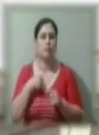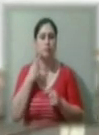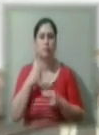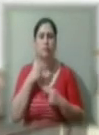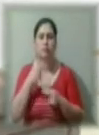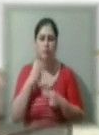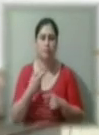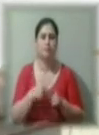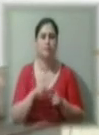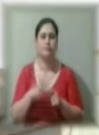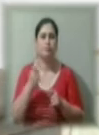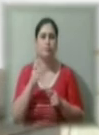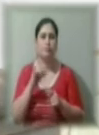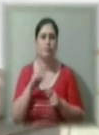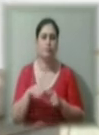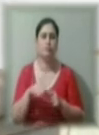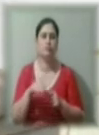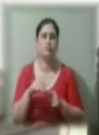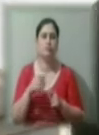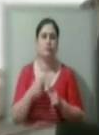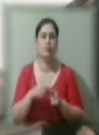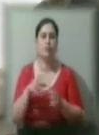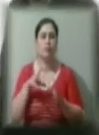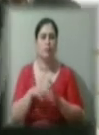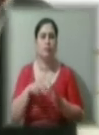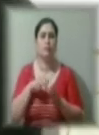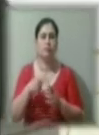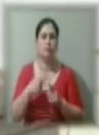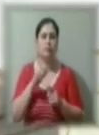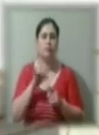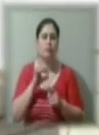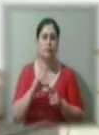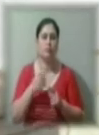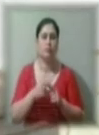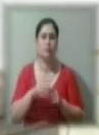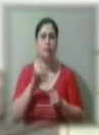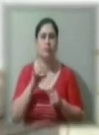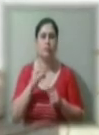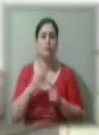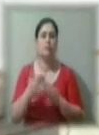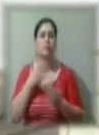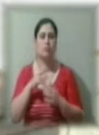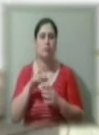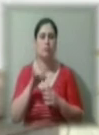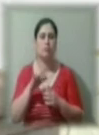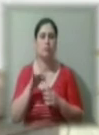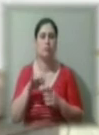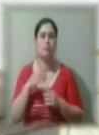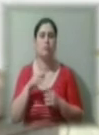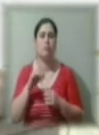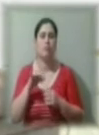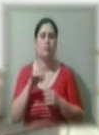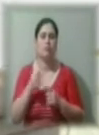враховуючи походження цього вірусу, це уникнення контакту з дикими тваринами. Друге, це